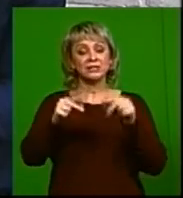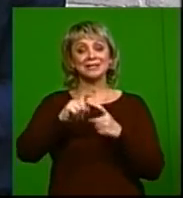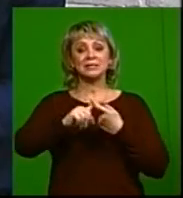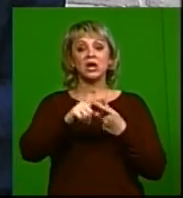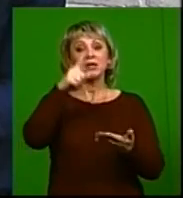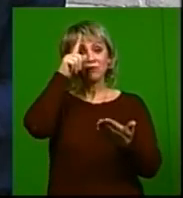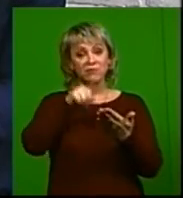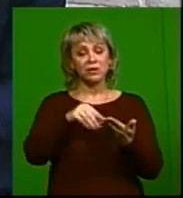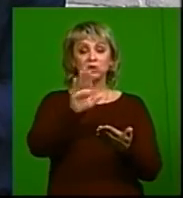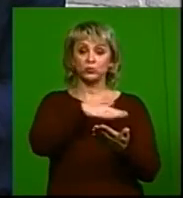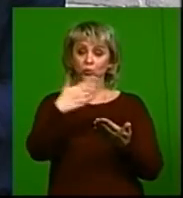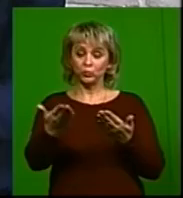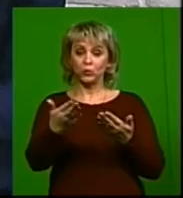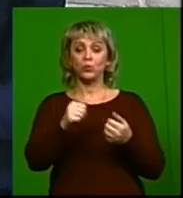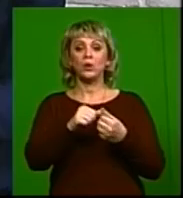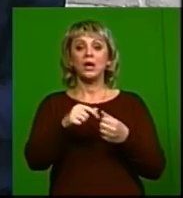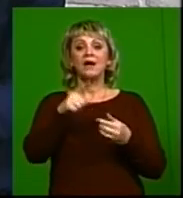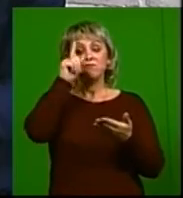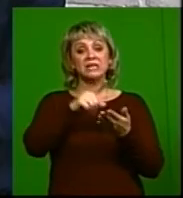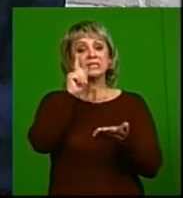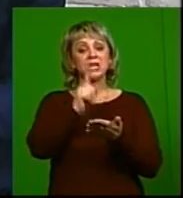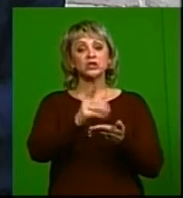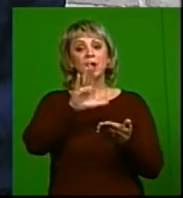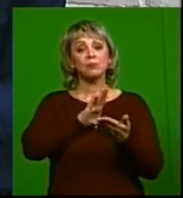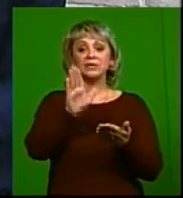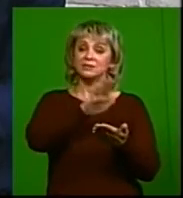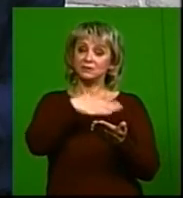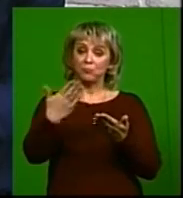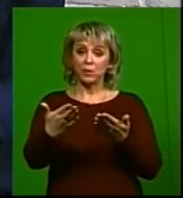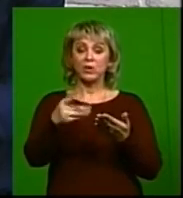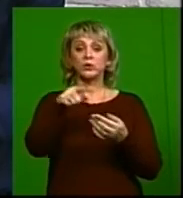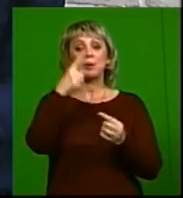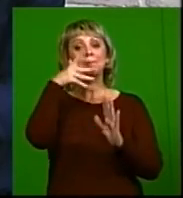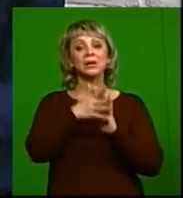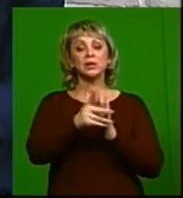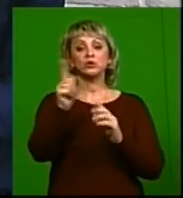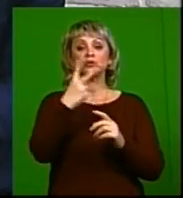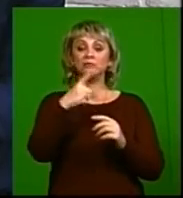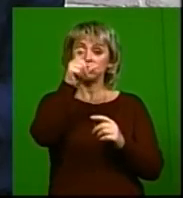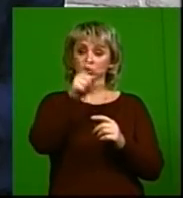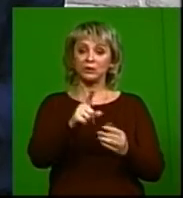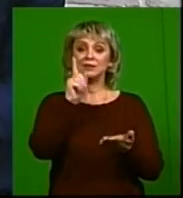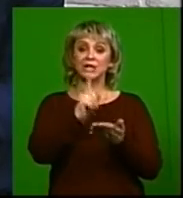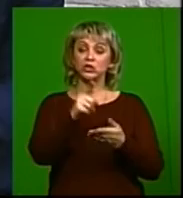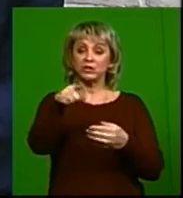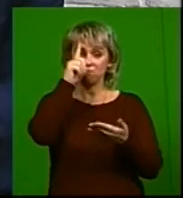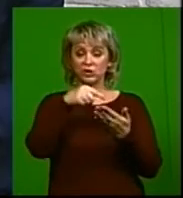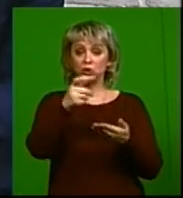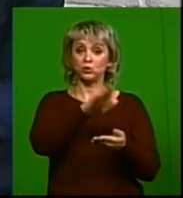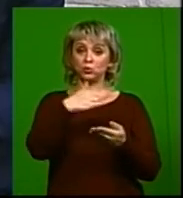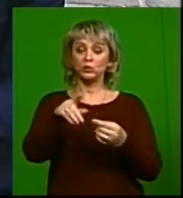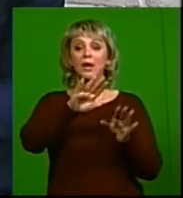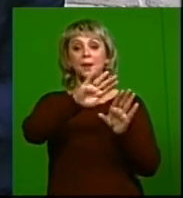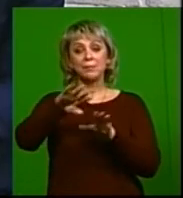– это верность своему партнёру. Но верность должна быть обоюдная. И нужно понимать, что оба партнёра действительно верны друг другу, действительно